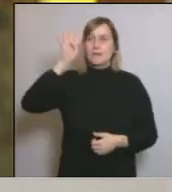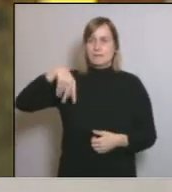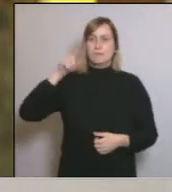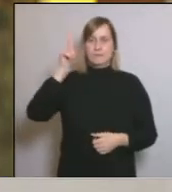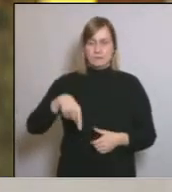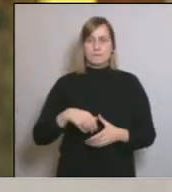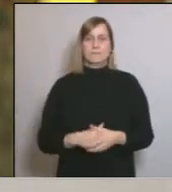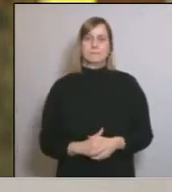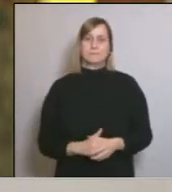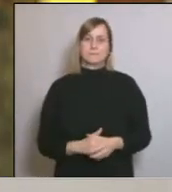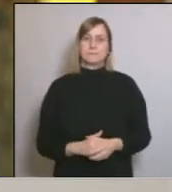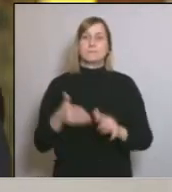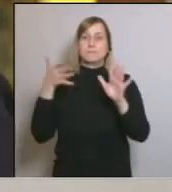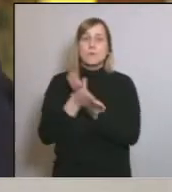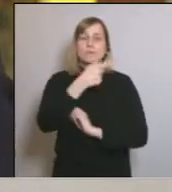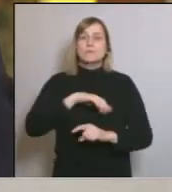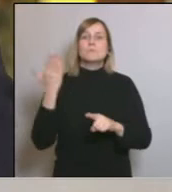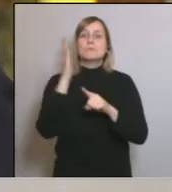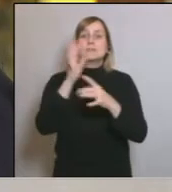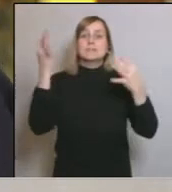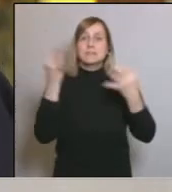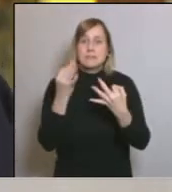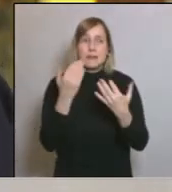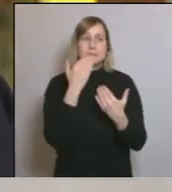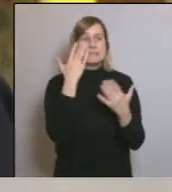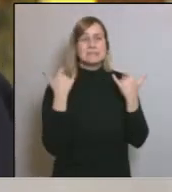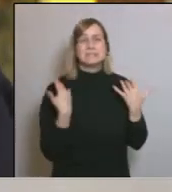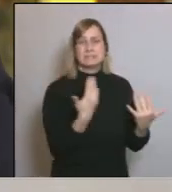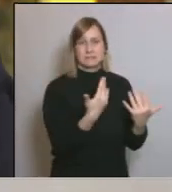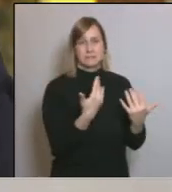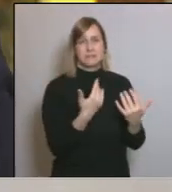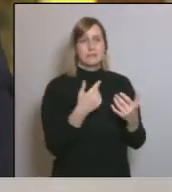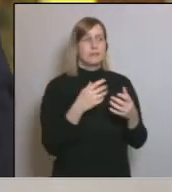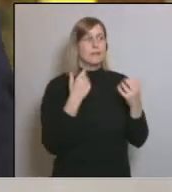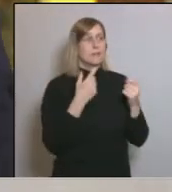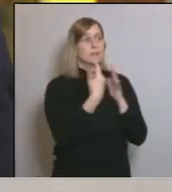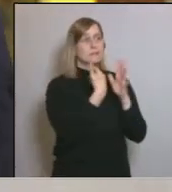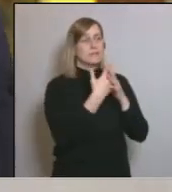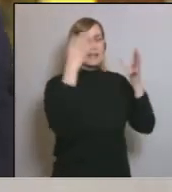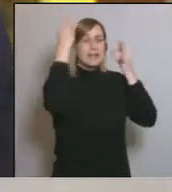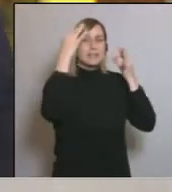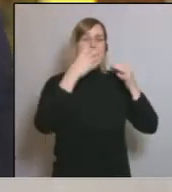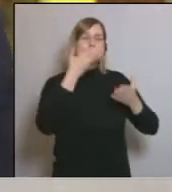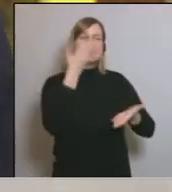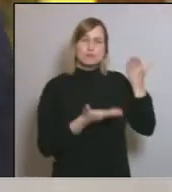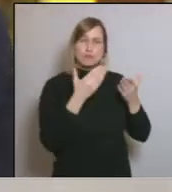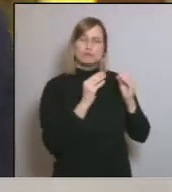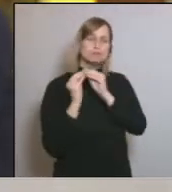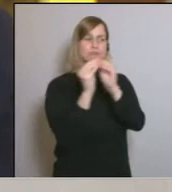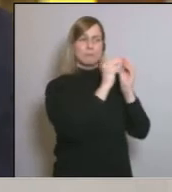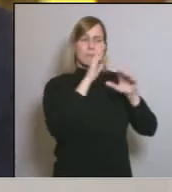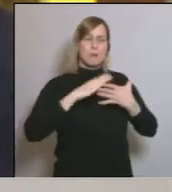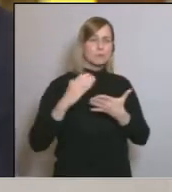Per això proposem que amb celeritat es doni a conèixer un criteri just i igual per tothom del repartiment del